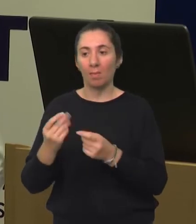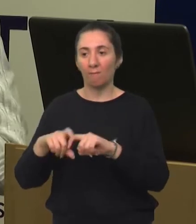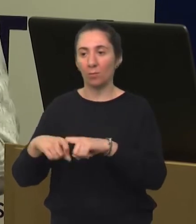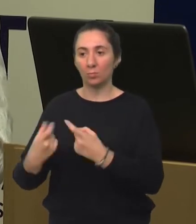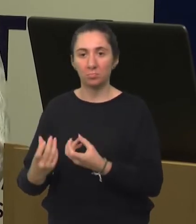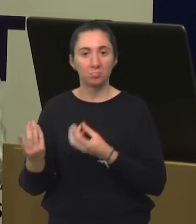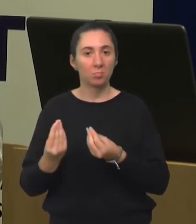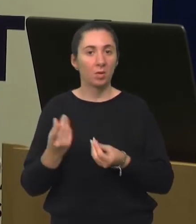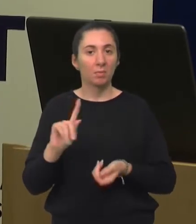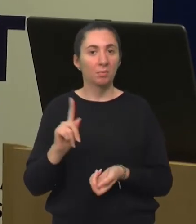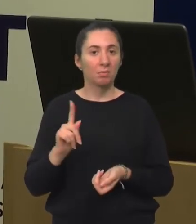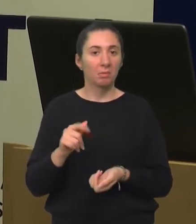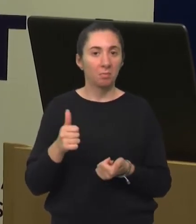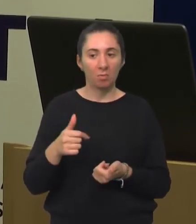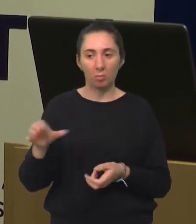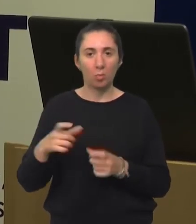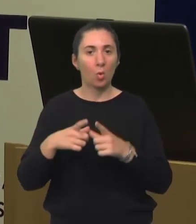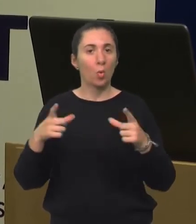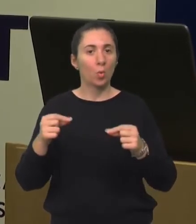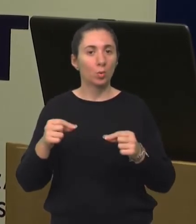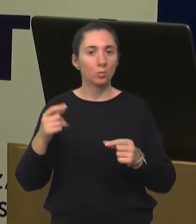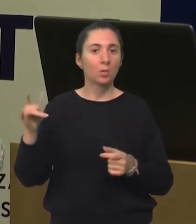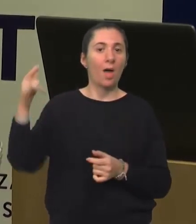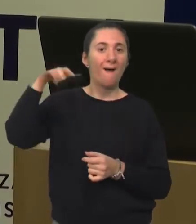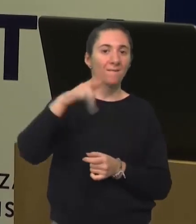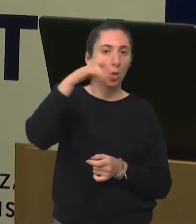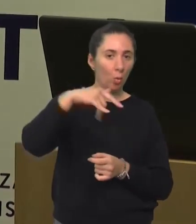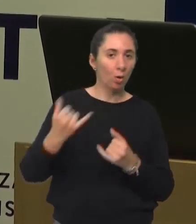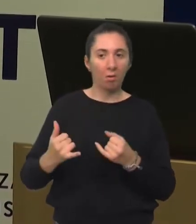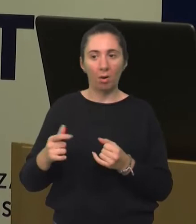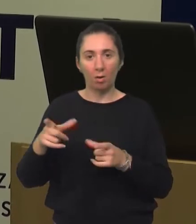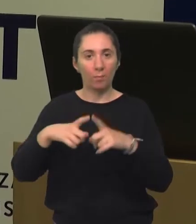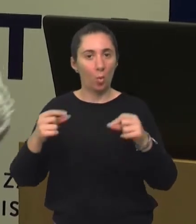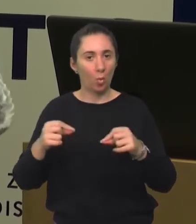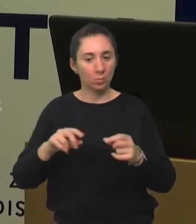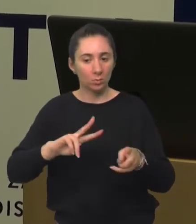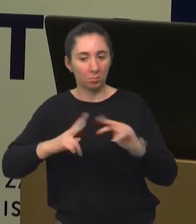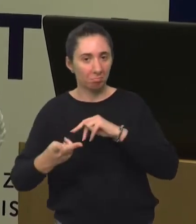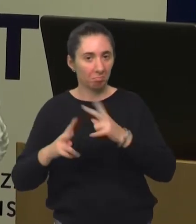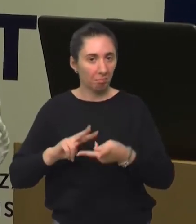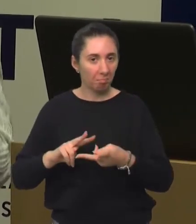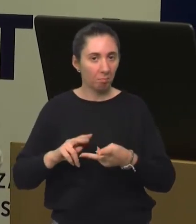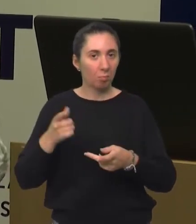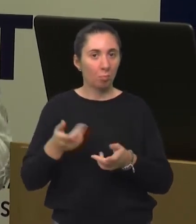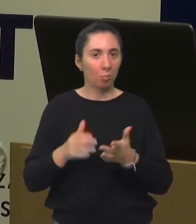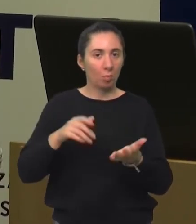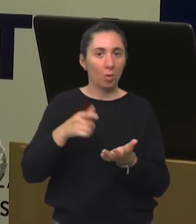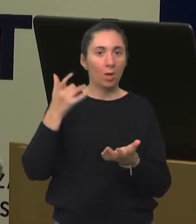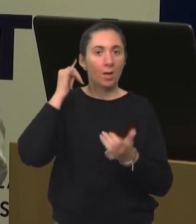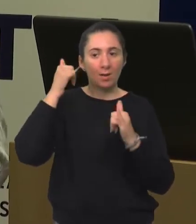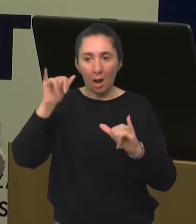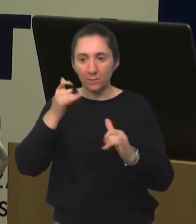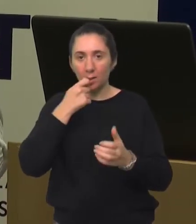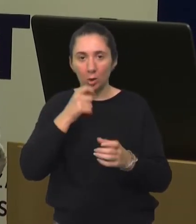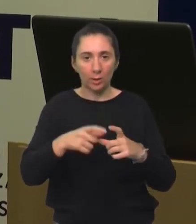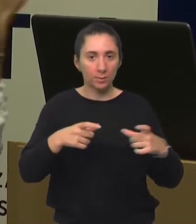za nešto što mu nije primarna funkcija, pa će uzeti kockicu i glumi da je avion, ili će, ne znam, okrenuti u kockicu, pa će to biti nekakva posudica iz koje će kravica